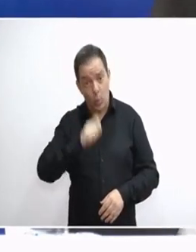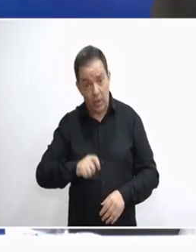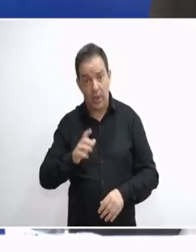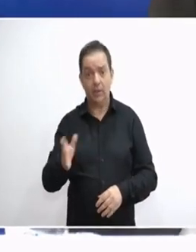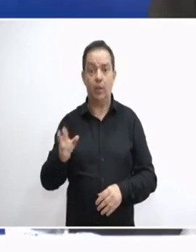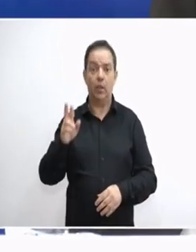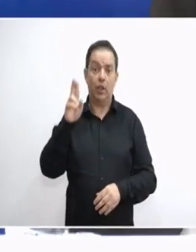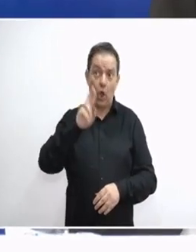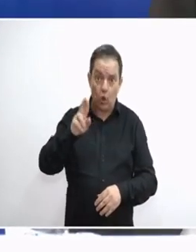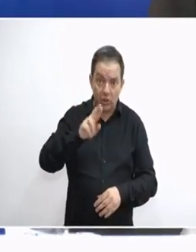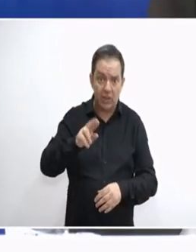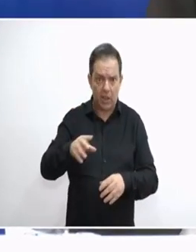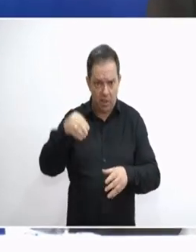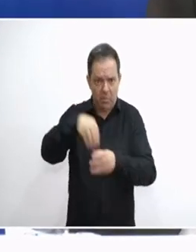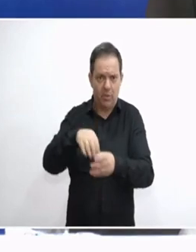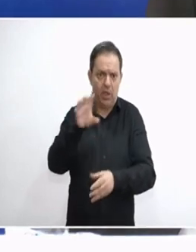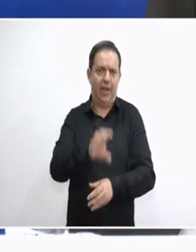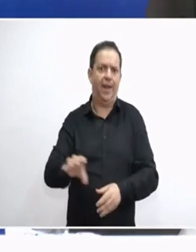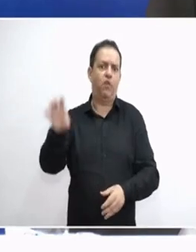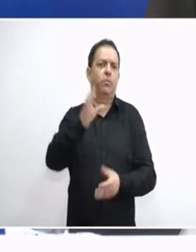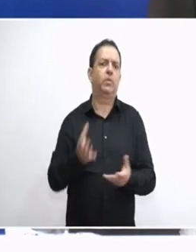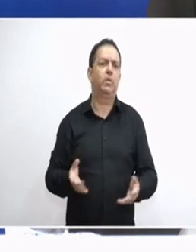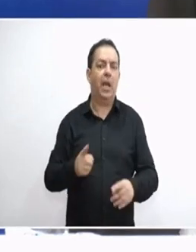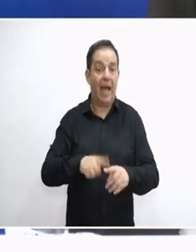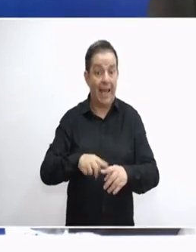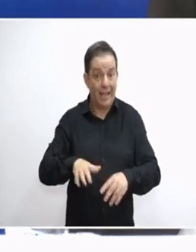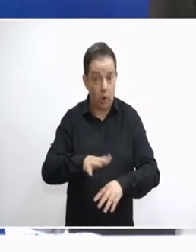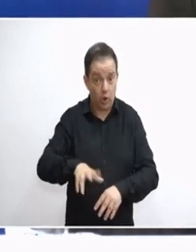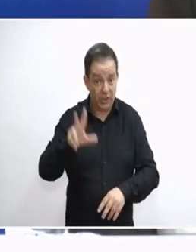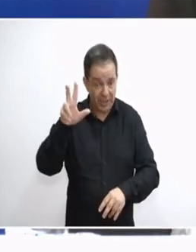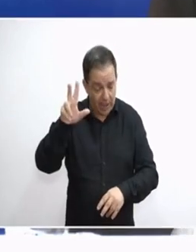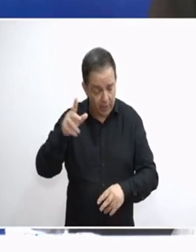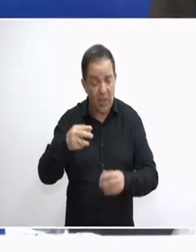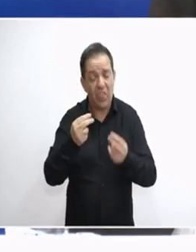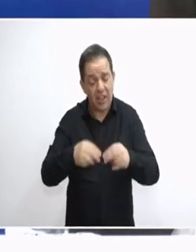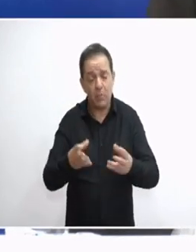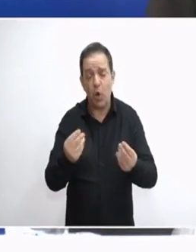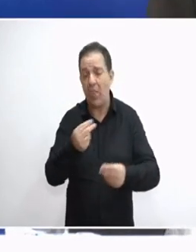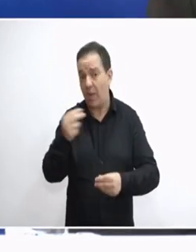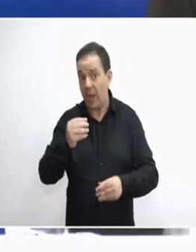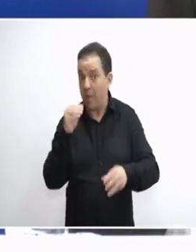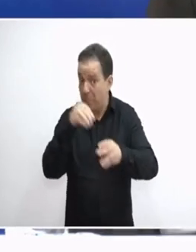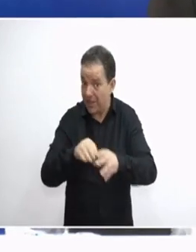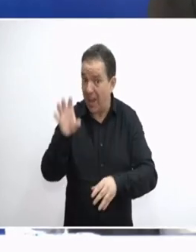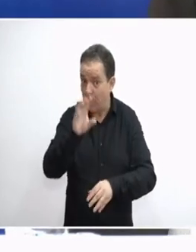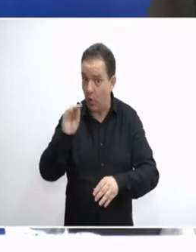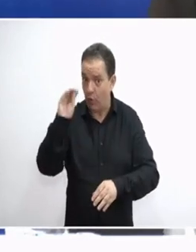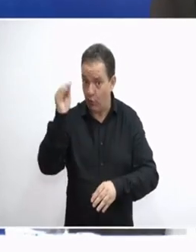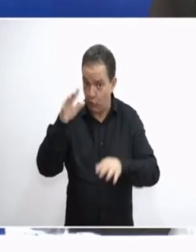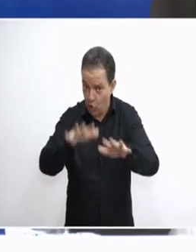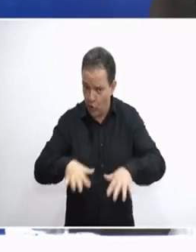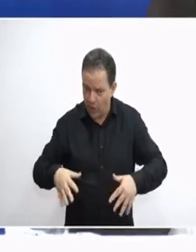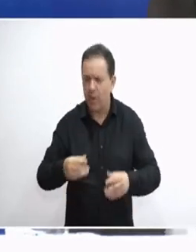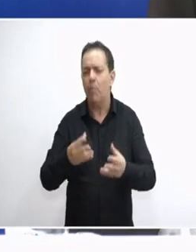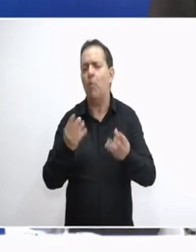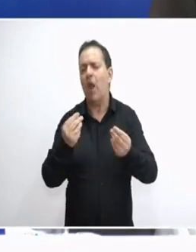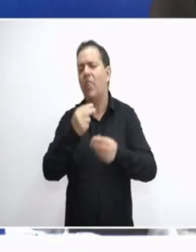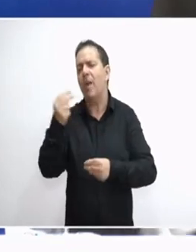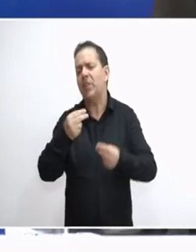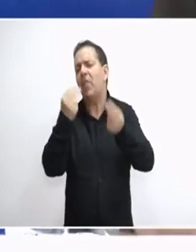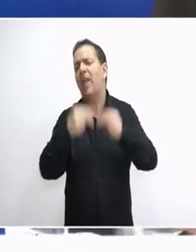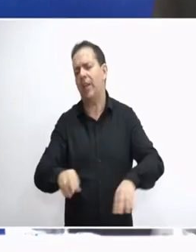στα σύνορα της Ευρώπης, αν το θέλετε. Η Ελλήνωση συναλλήψη θα λύσει πολλά τέτοια θέματα και αν ήταν στην Ευρωβουλή θα είχαν ήδη λυθεί πάρα πολλά θέματα.